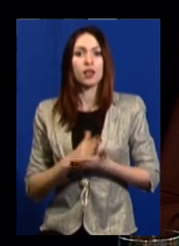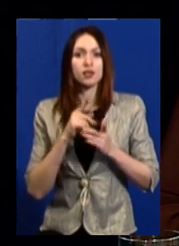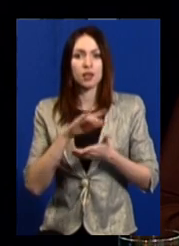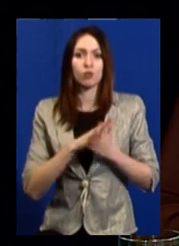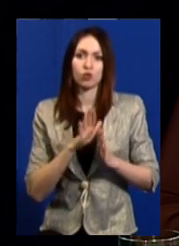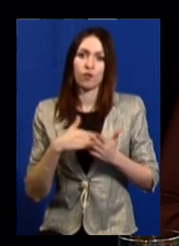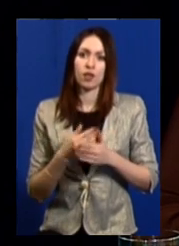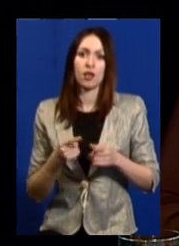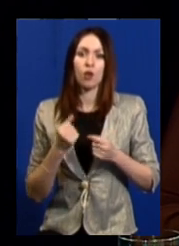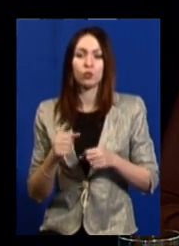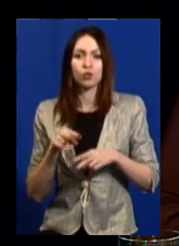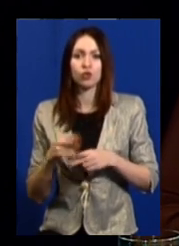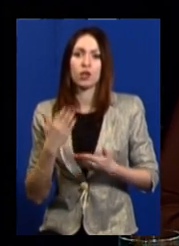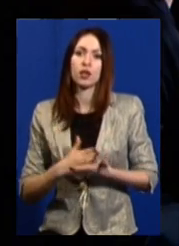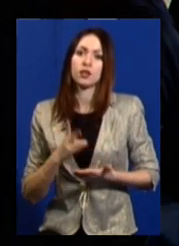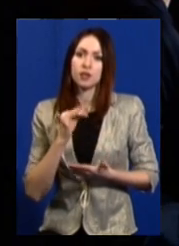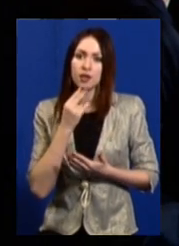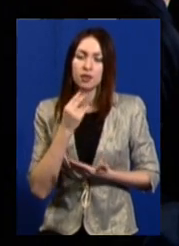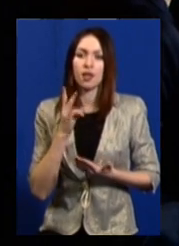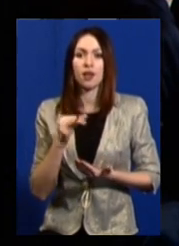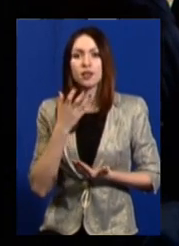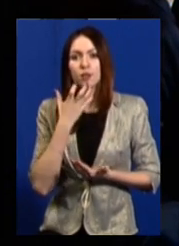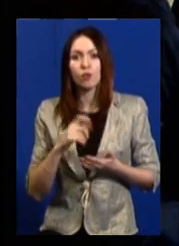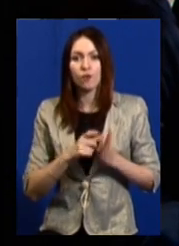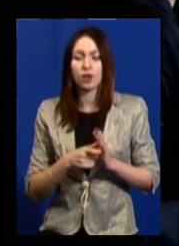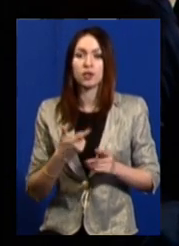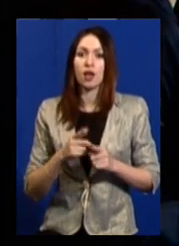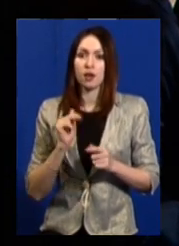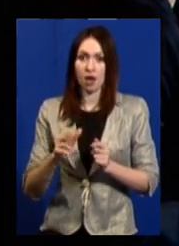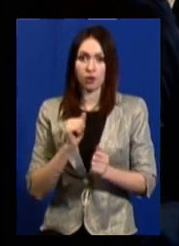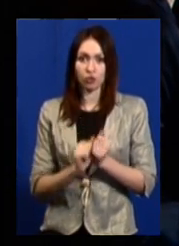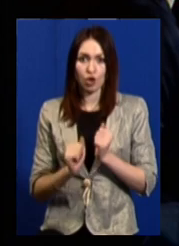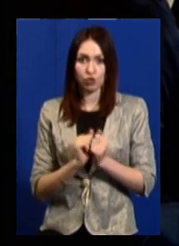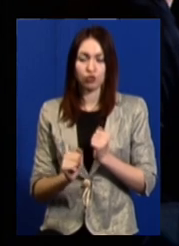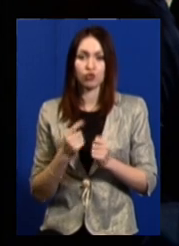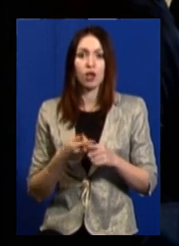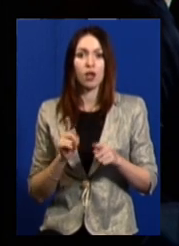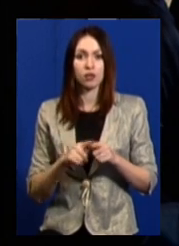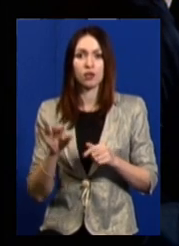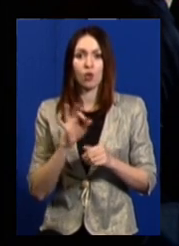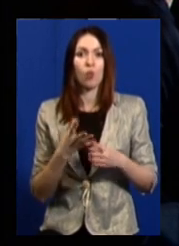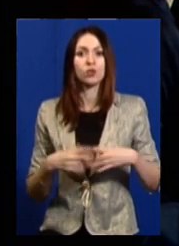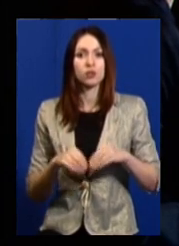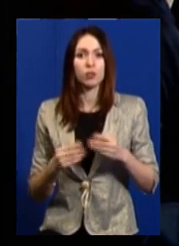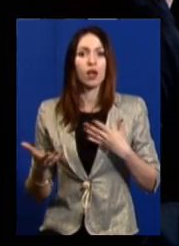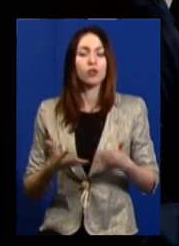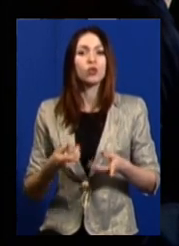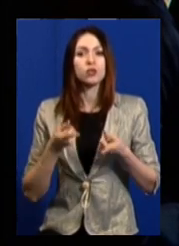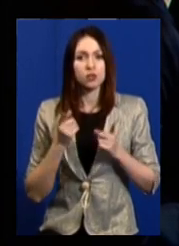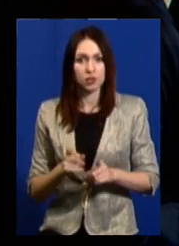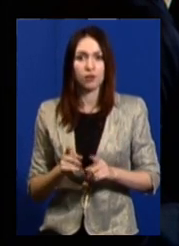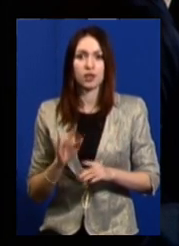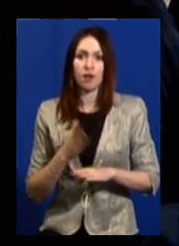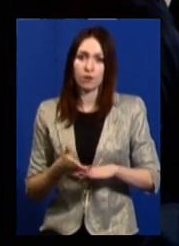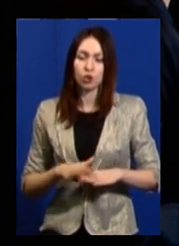утримання, чи їжа є, чи тепло в хаті. Як найчастіше це стосується сімей, які дійсно перебувають у